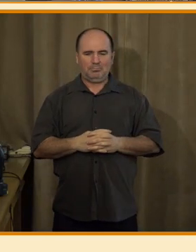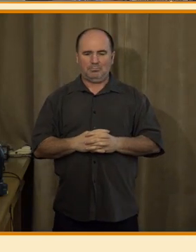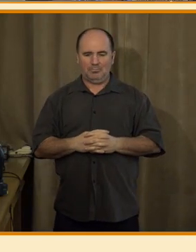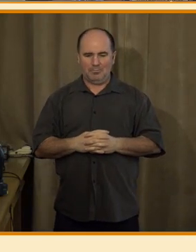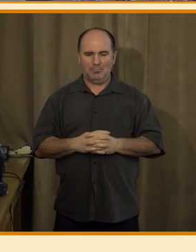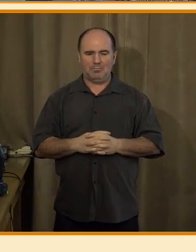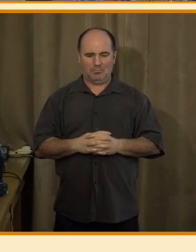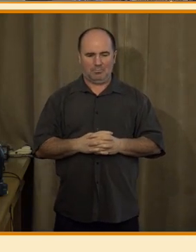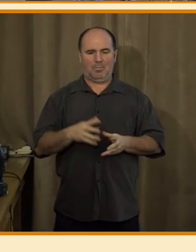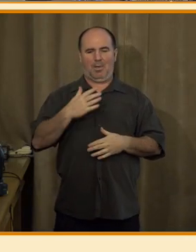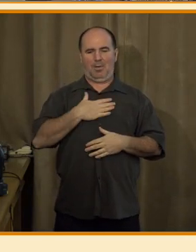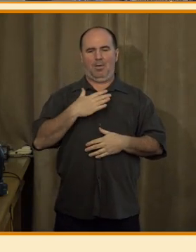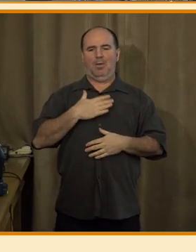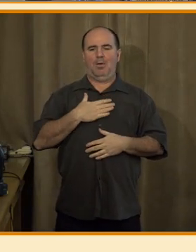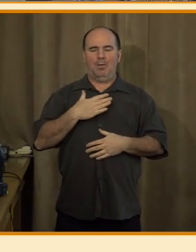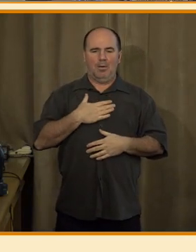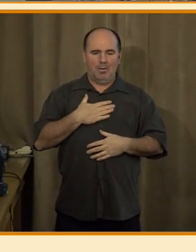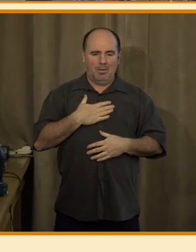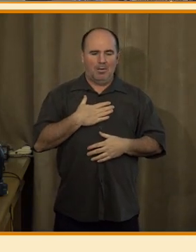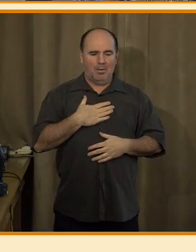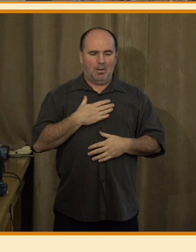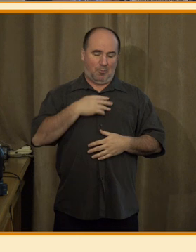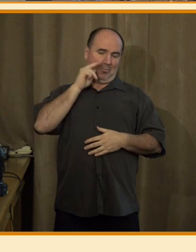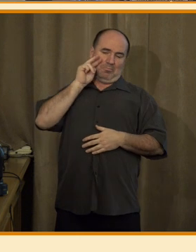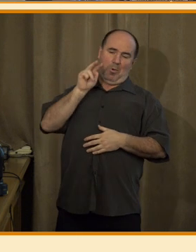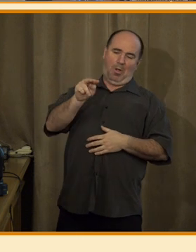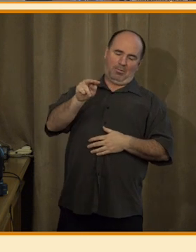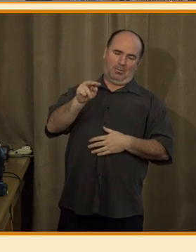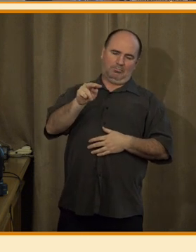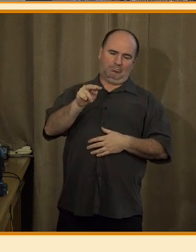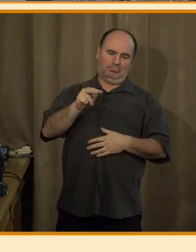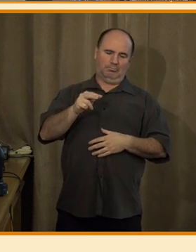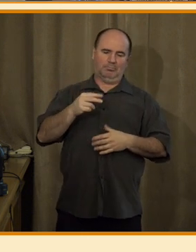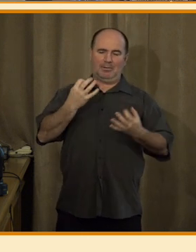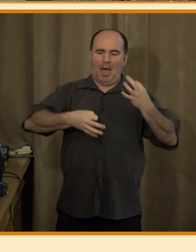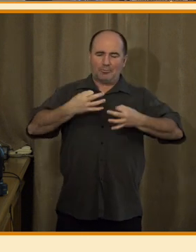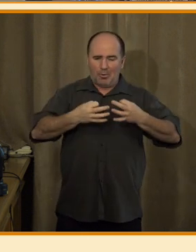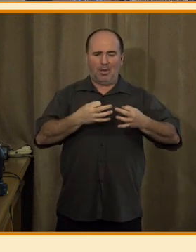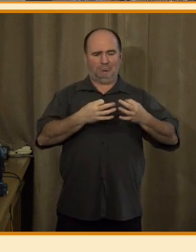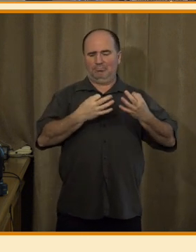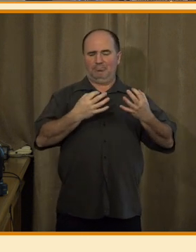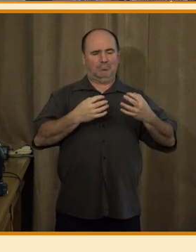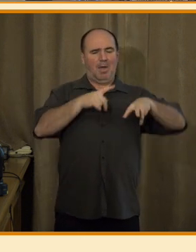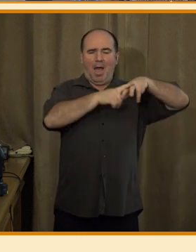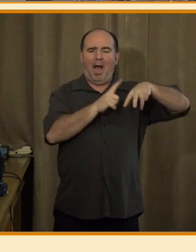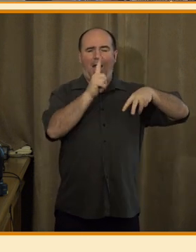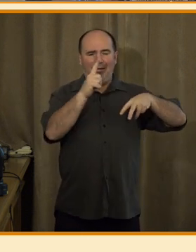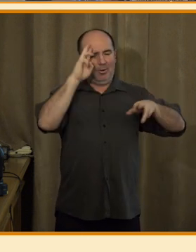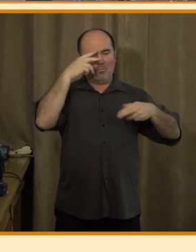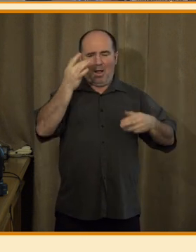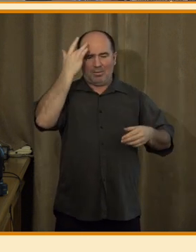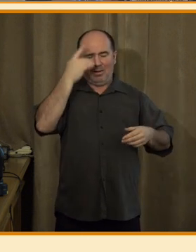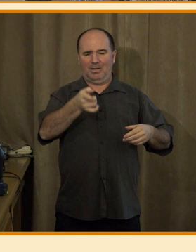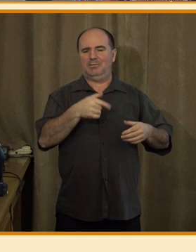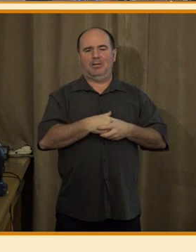Z mého pohledu nástroje generativní AI jsou a měly by zůstat asistentem novináře.